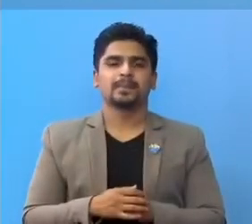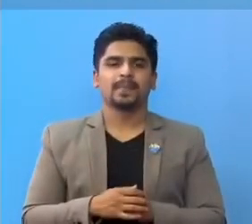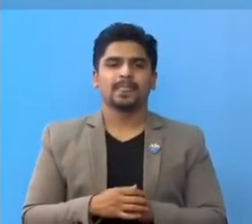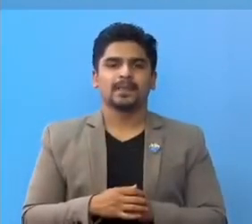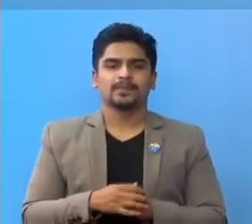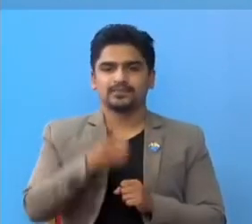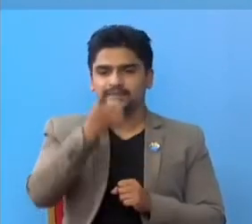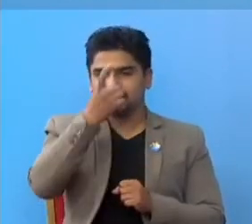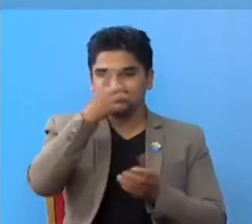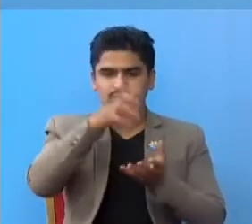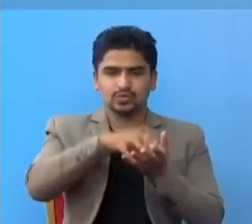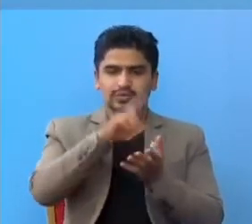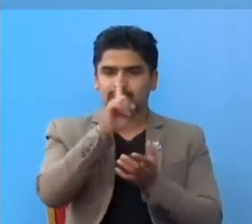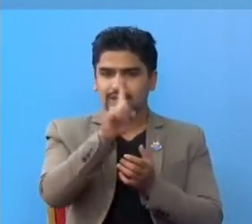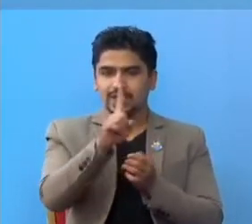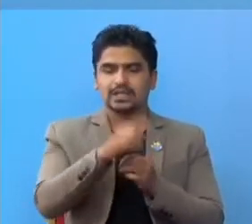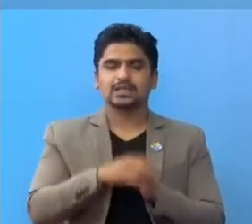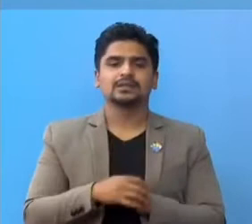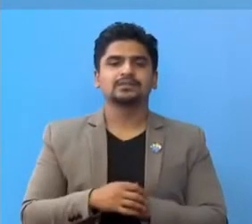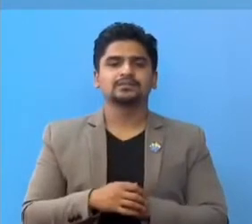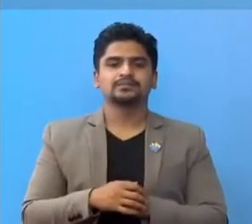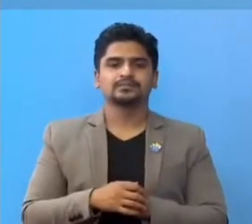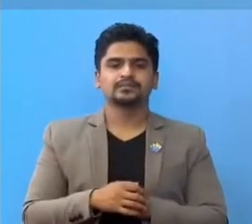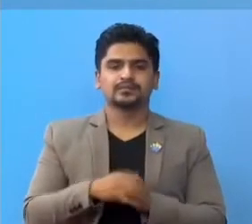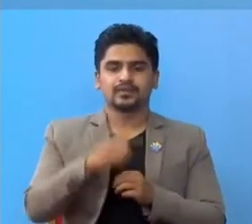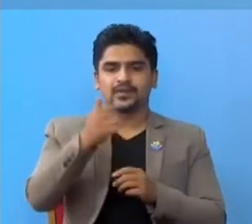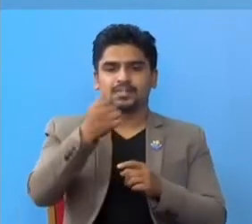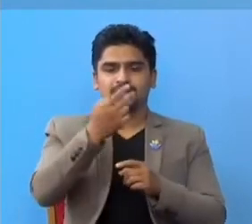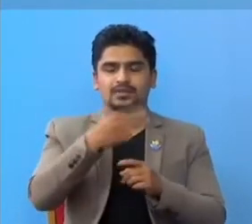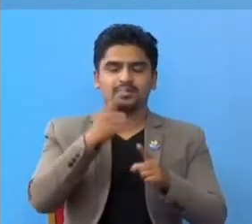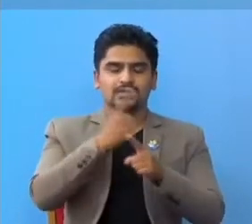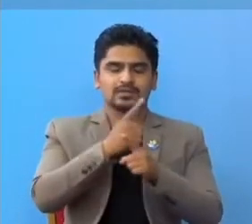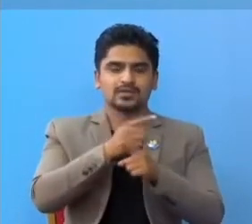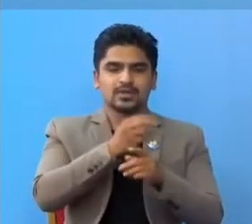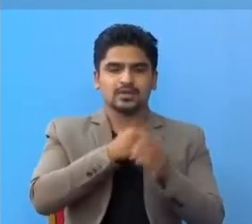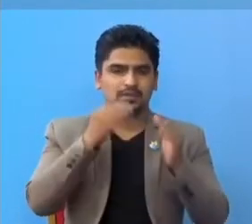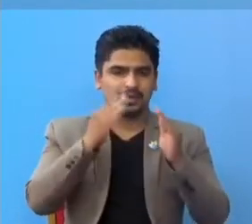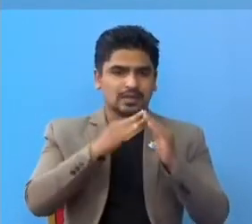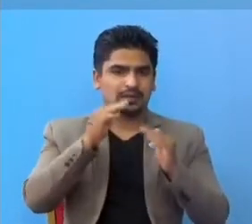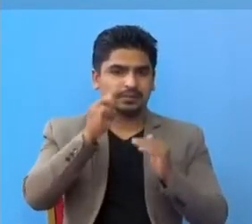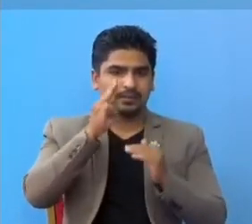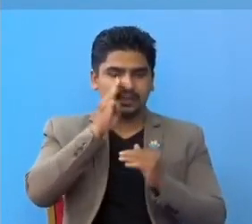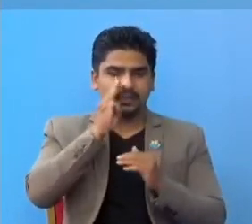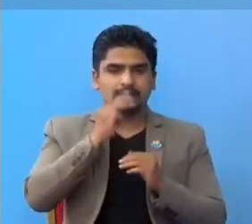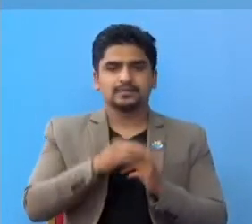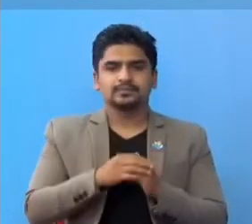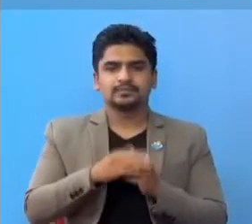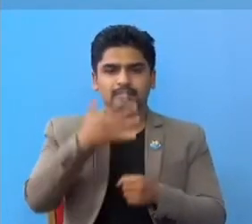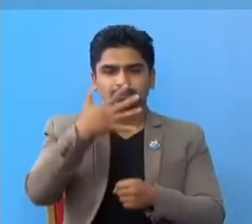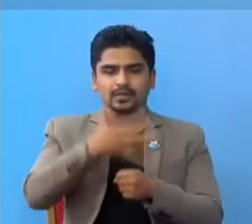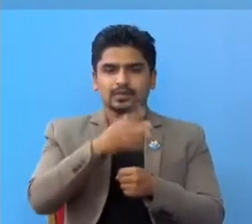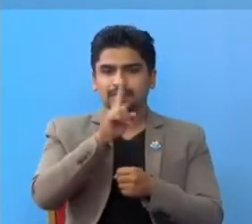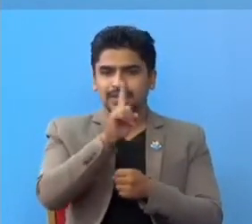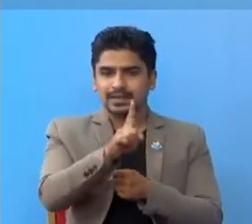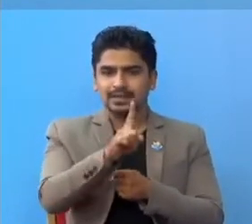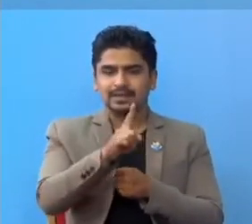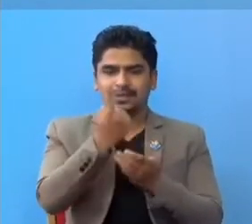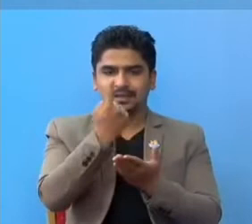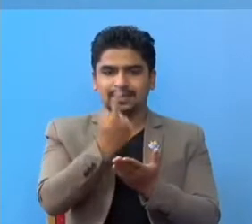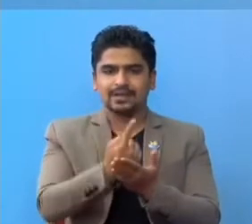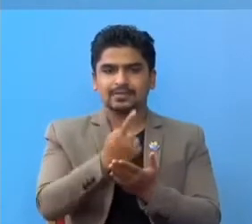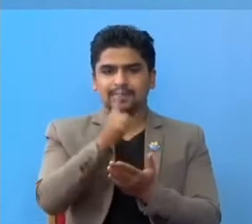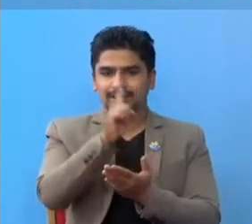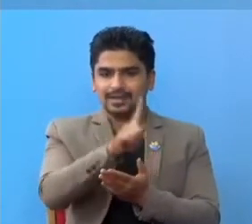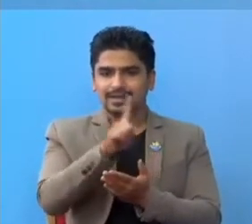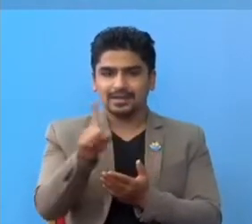चितोन का 1 जना तिरवे सिच्छन अस्पताल महाराजुन प्रयोकसाला मा भक्तपुर का 1 जना, काफण्डु